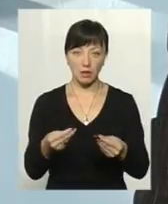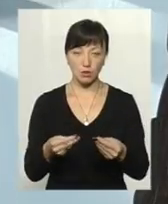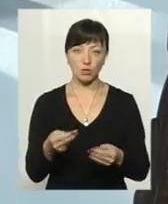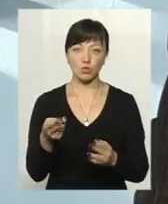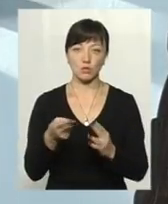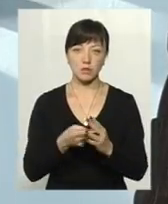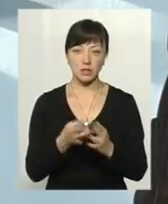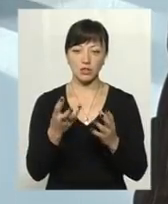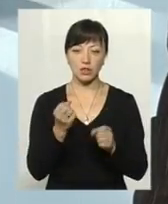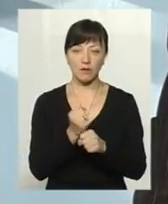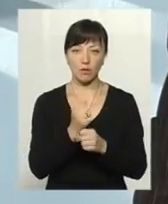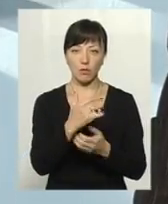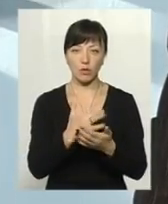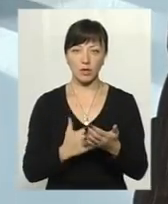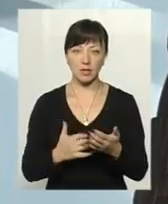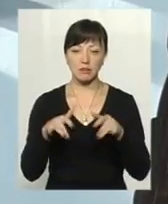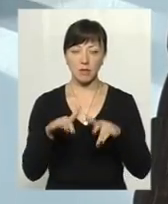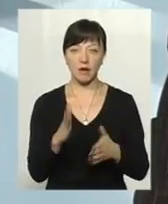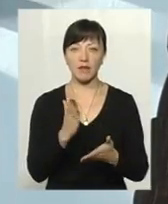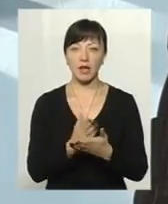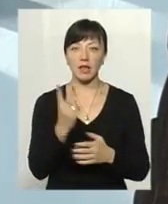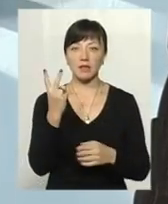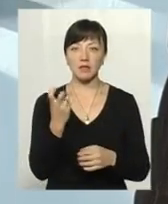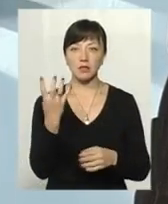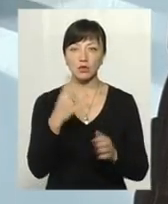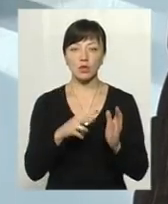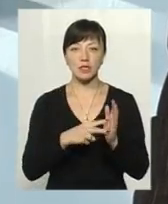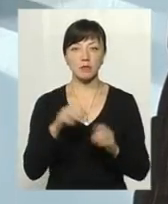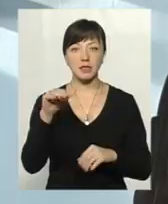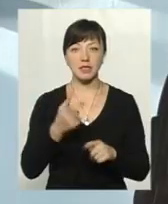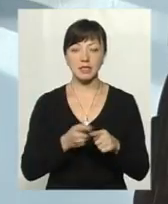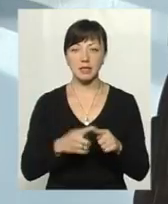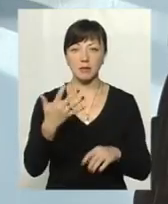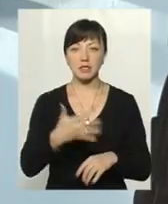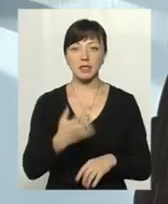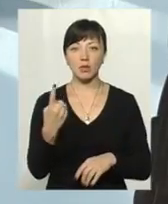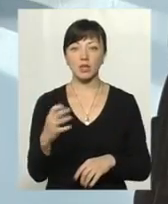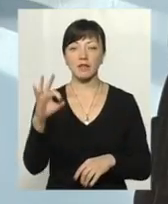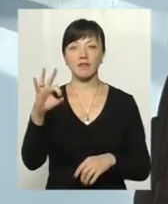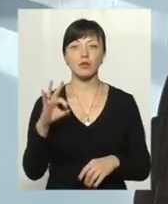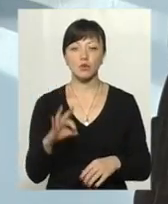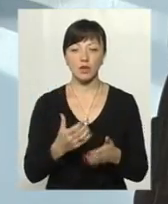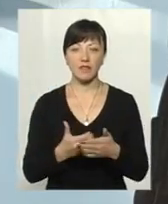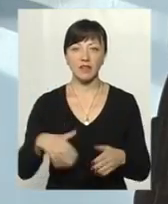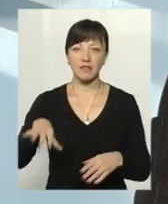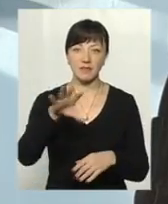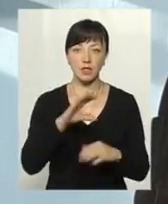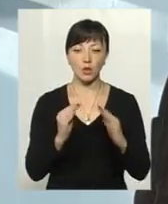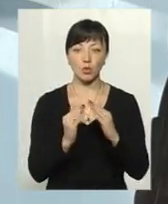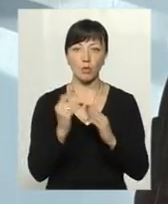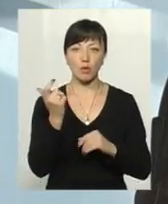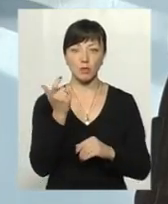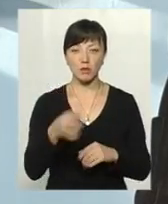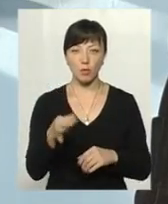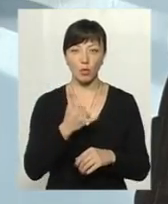також ще в роботі справи знаходяться. 247 тисяч – це 51 відсоток від всіх домогосподарств в